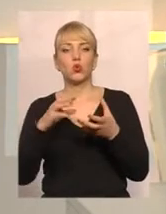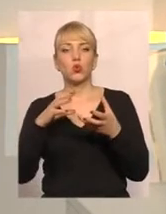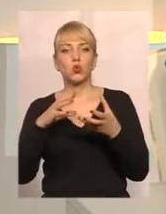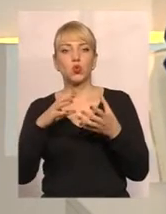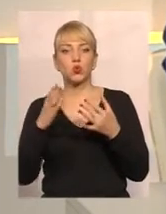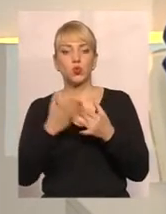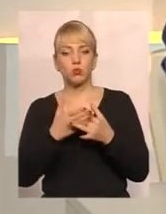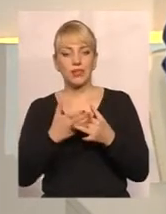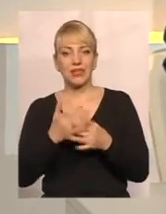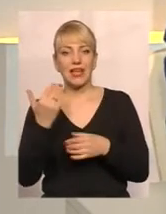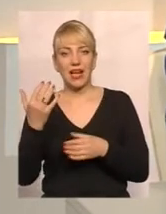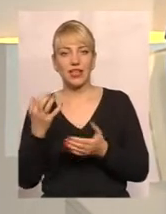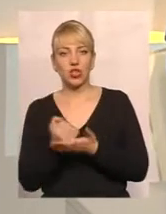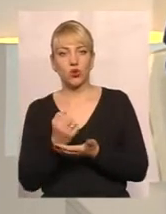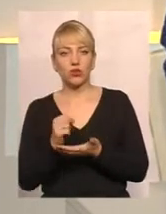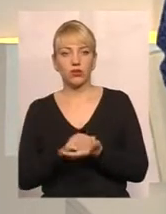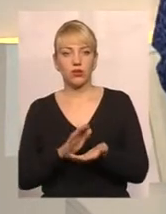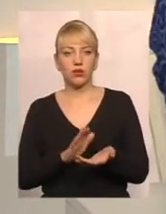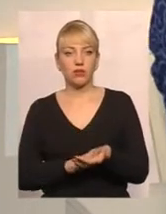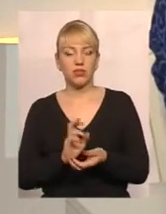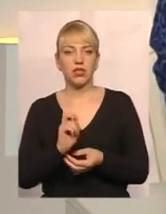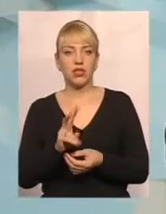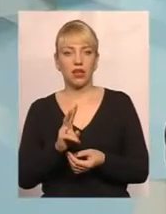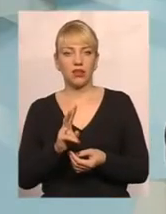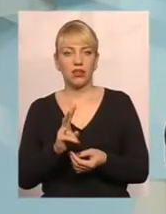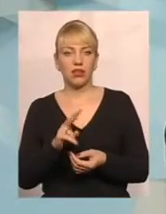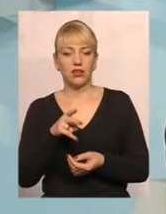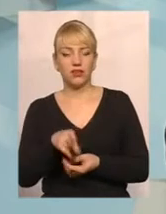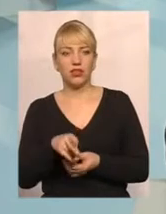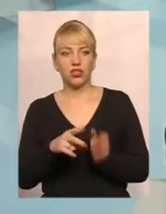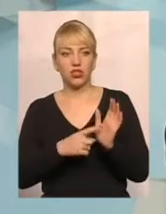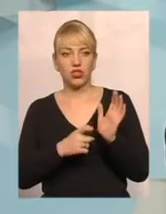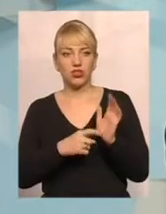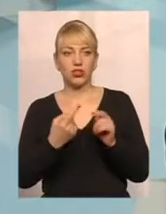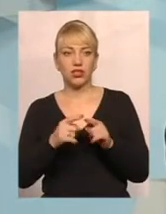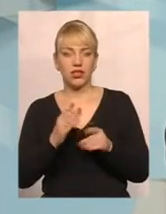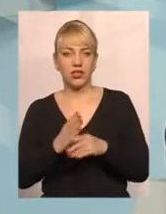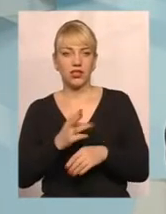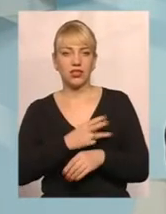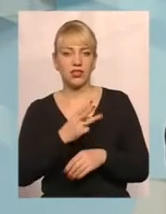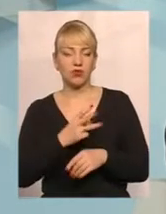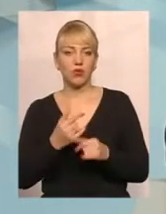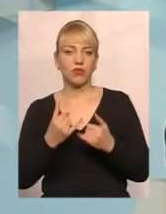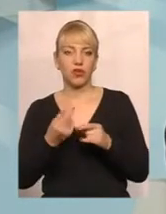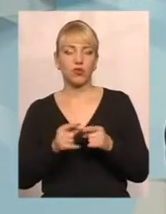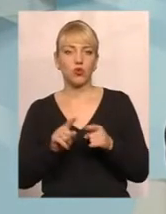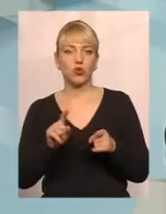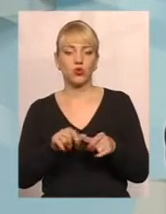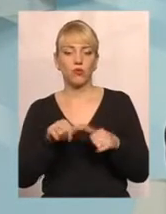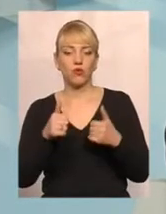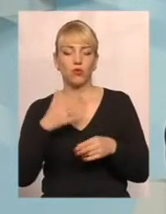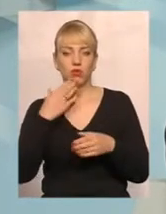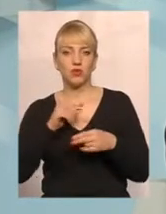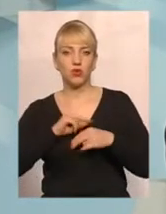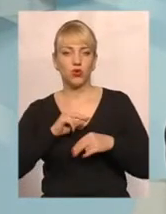на рівні 2756 гривень. Тому це, звісно, є стимулом для того, щоб оформити свої трудові